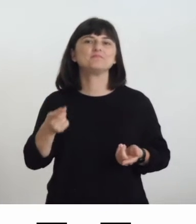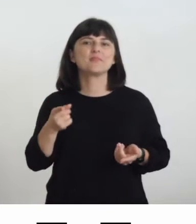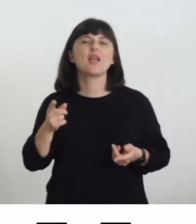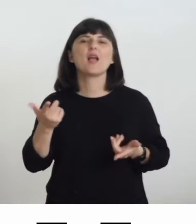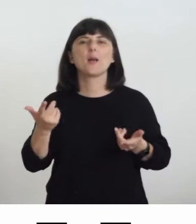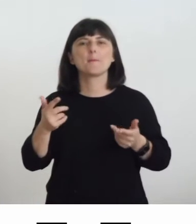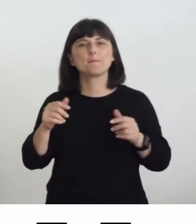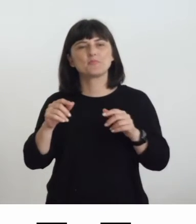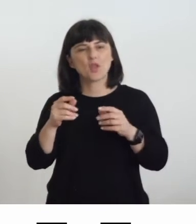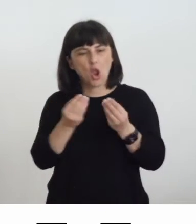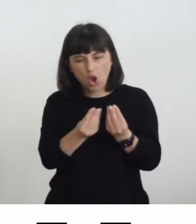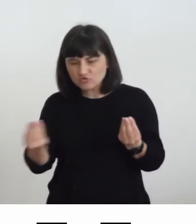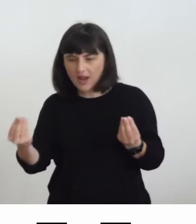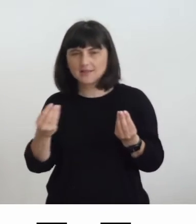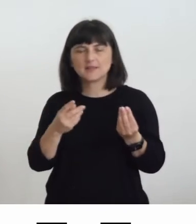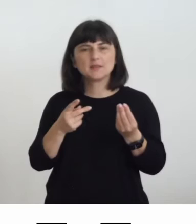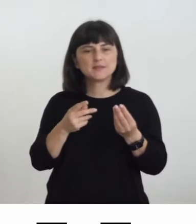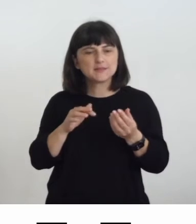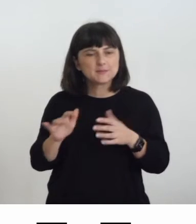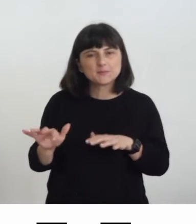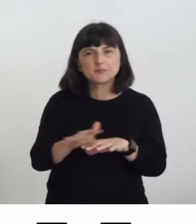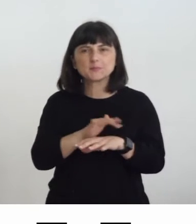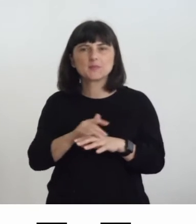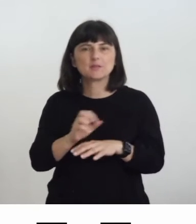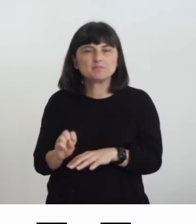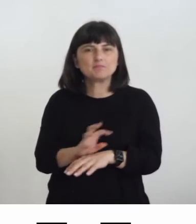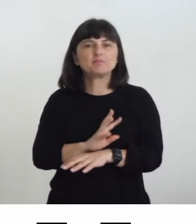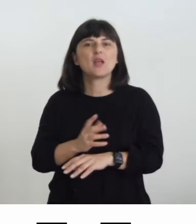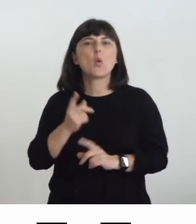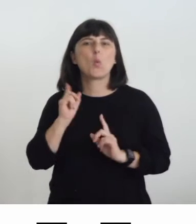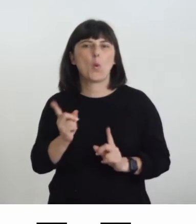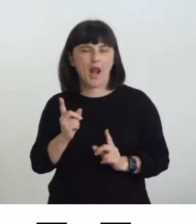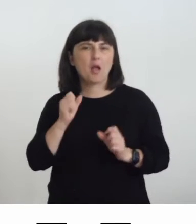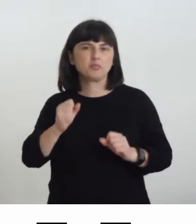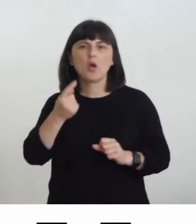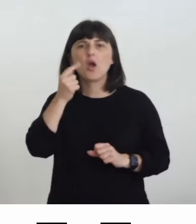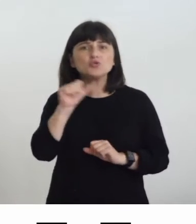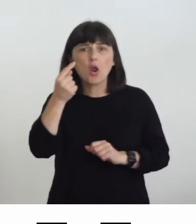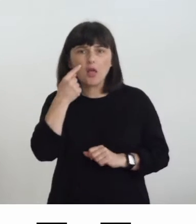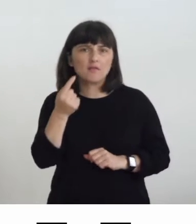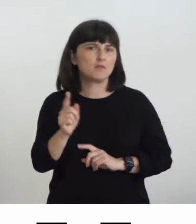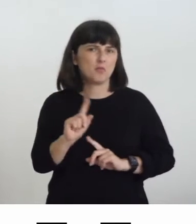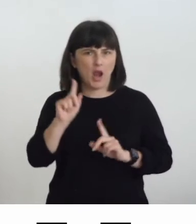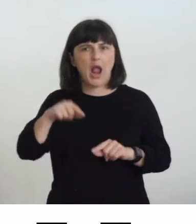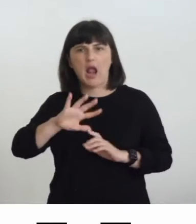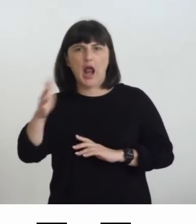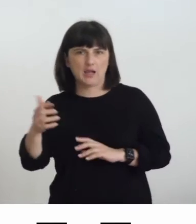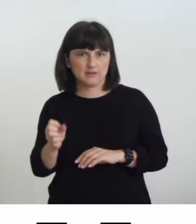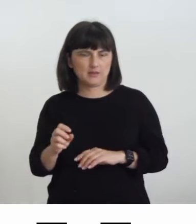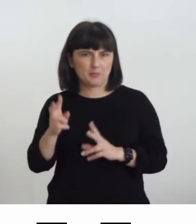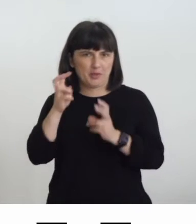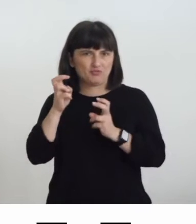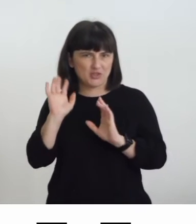opere e oggetti possono essere di altra natura oltre che visibili. Questa è un'altra mostra che mi sembra molto interessante